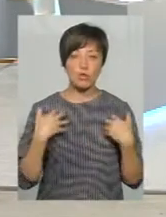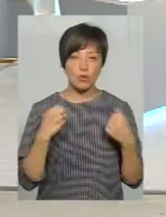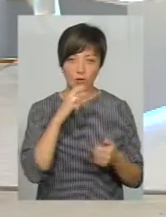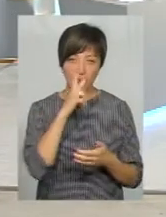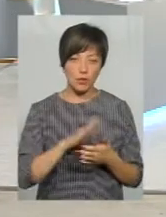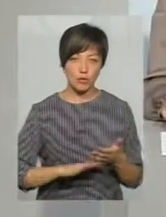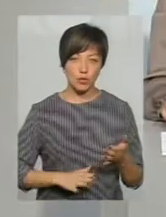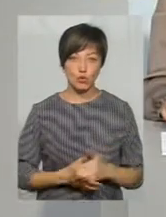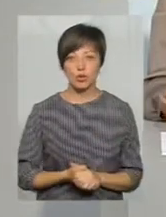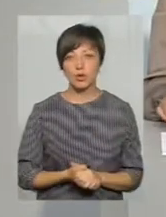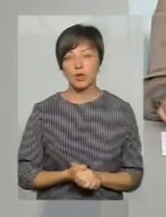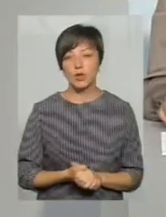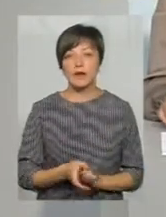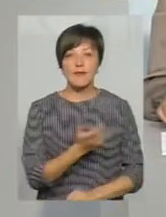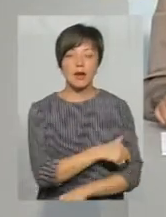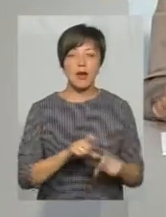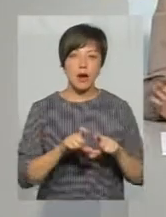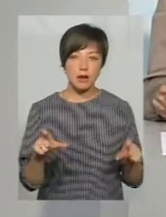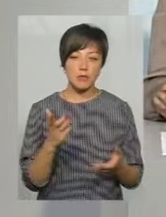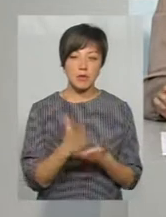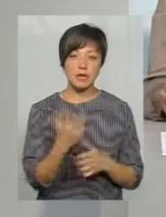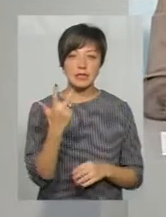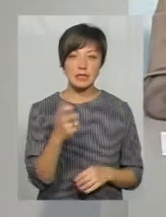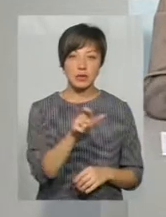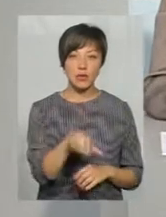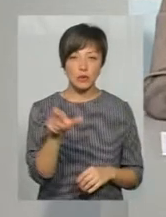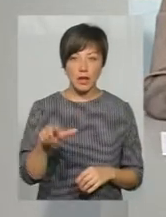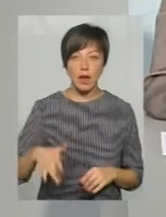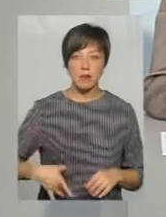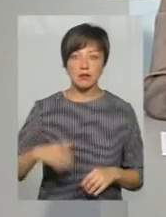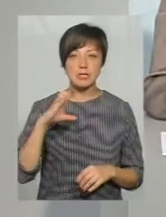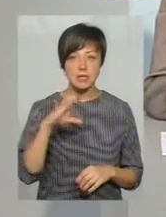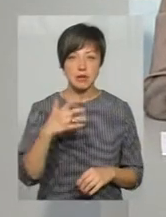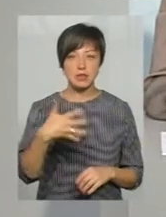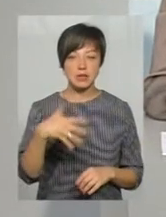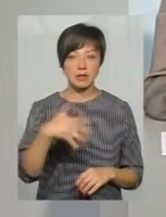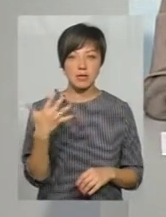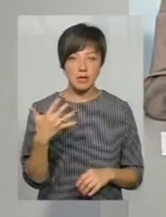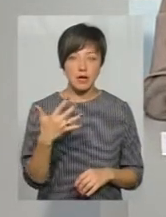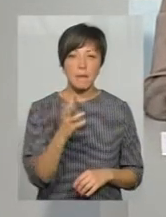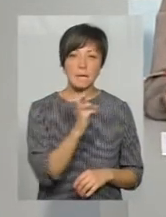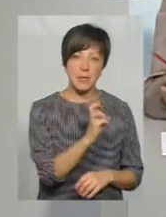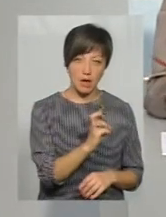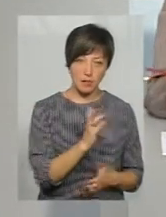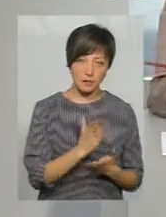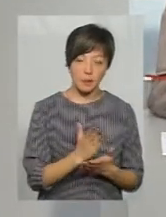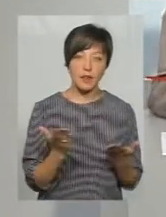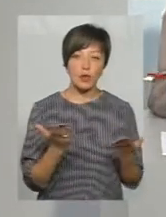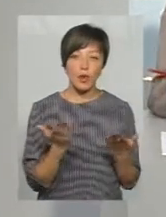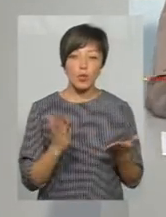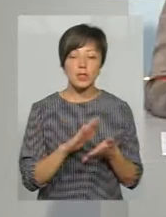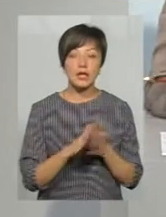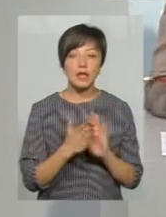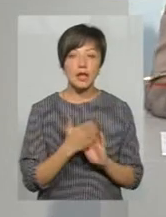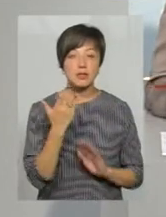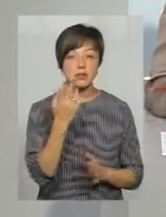перепрошую. В лікарні перебуває 300 людей з гепатитом С і 55 з гепатитом Б. От яку тенденцію